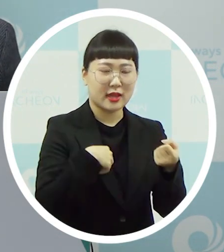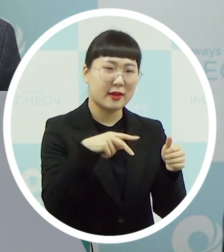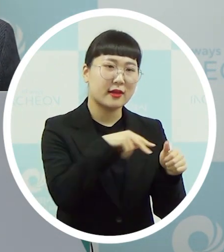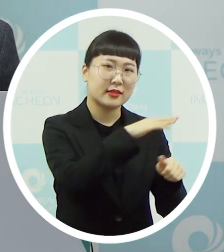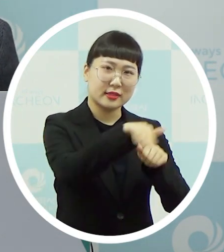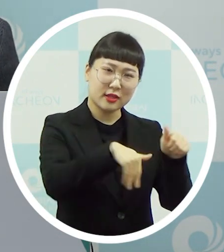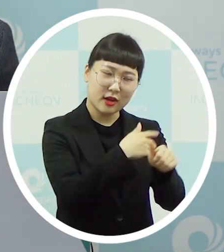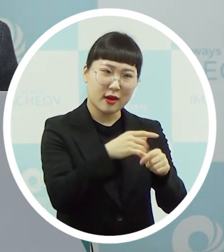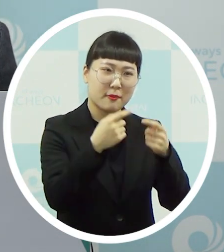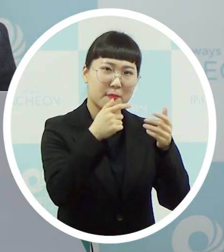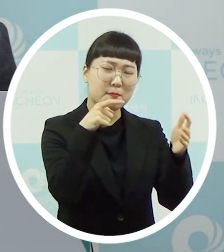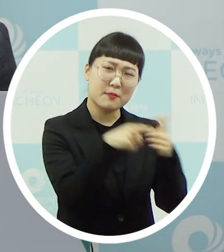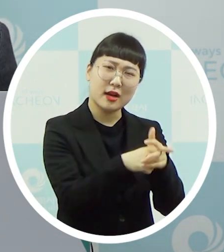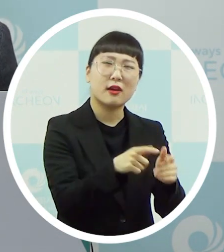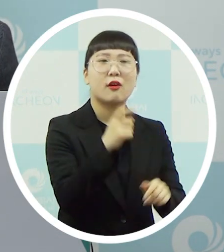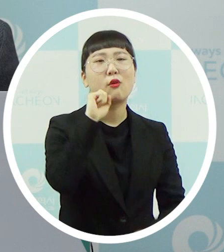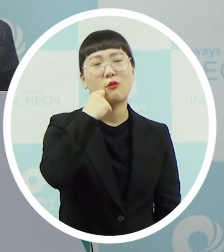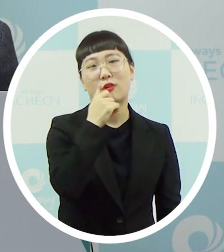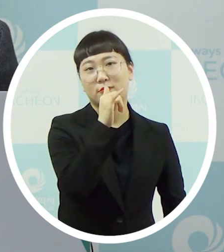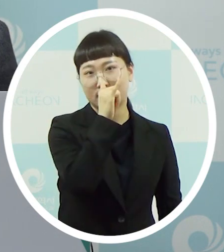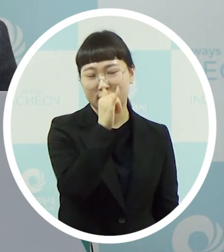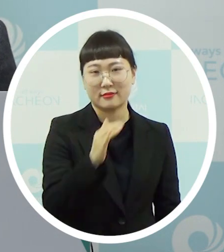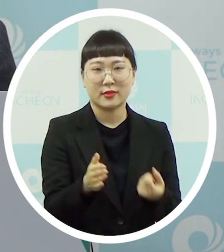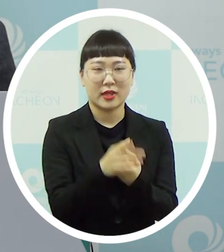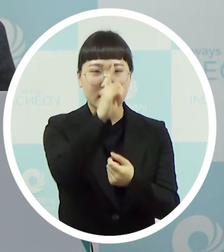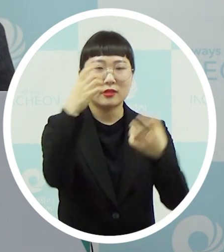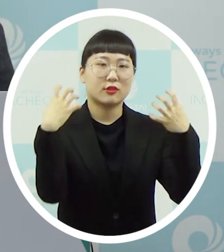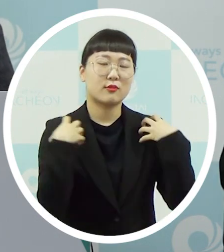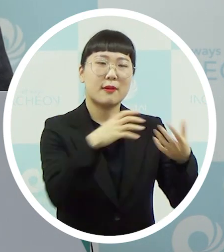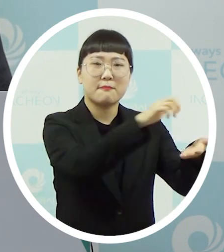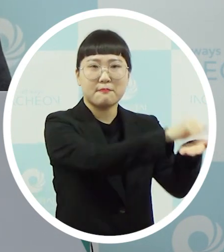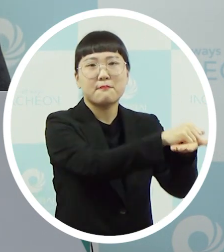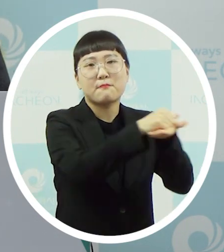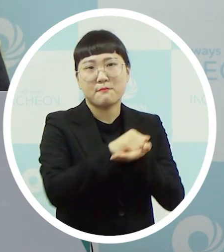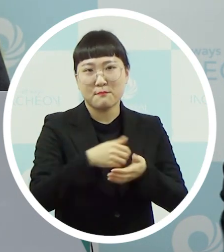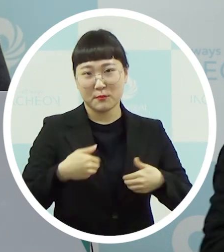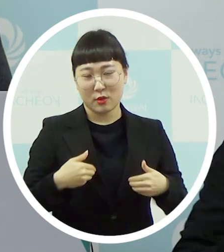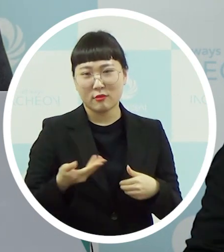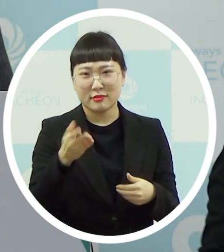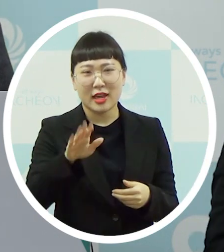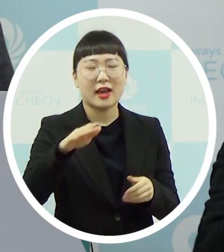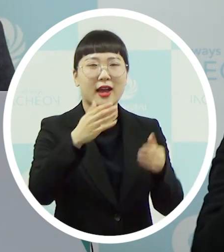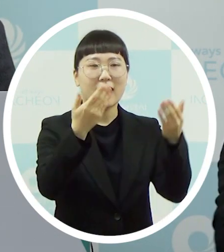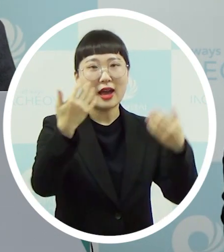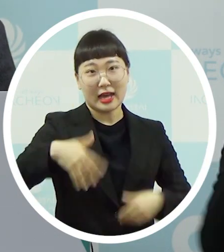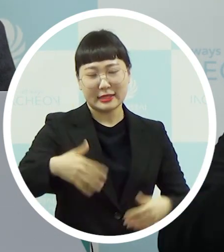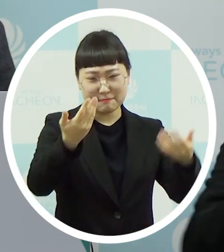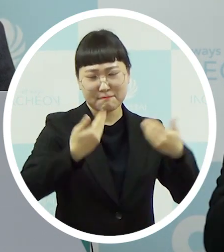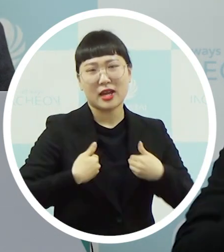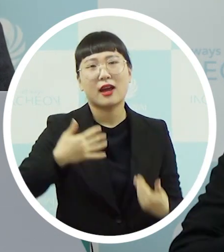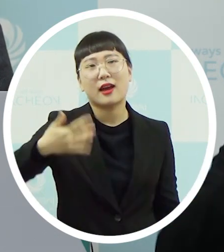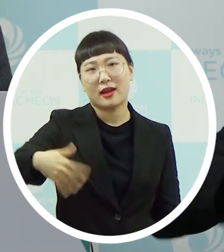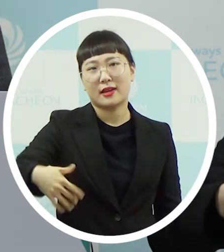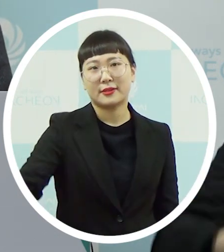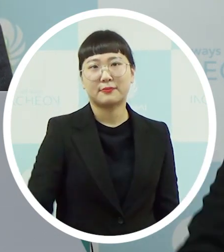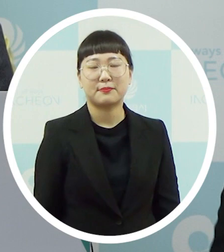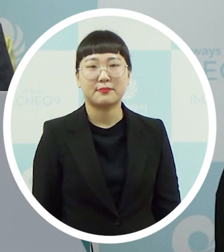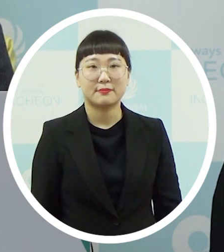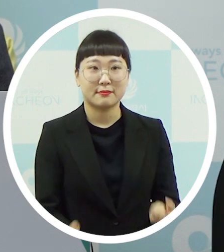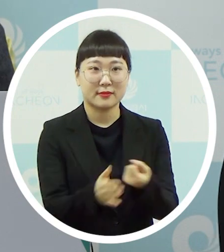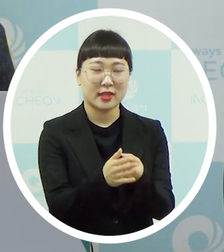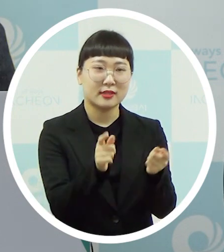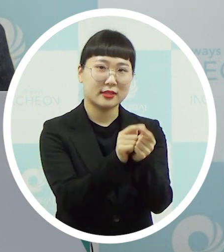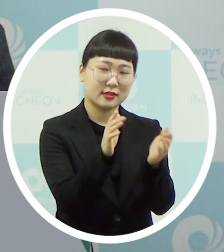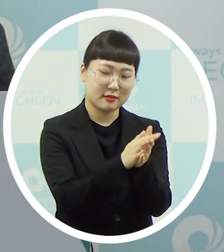중앙정부에서 받아야 되는데 저희가 아직 그거는 받지는 못하였습니다. 그런데 그분께서 지금 일기 쓰신